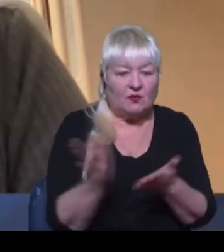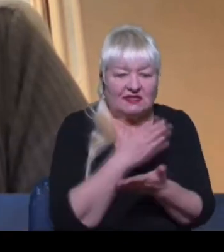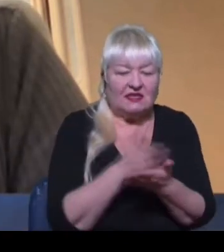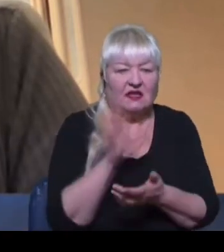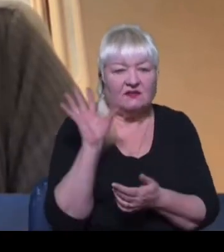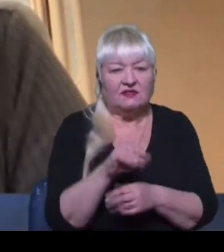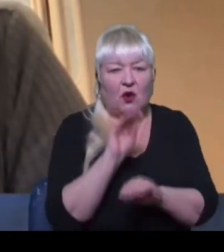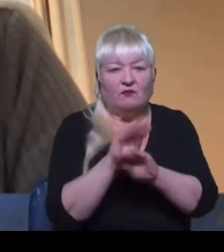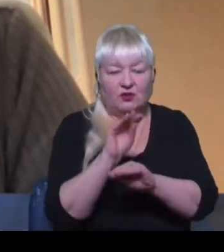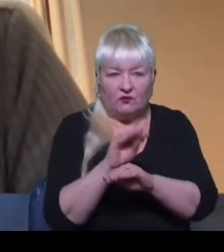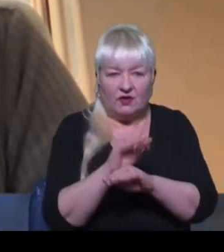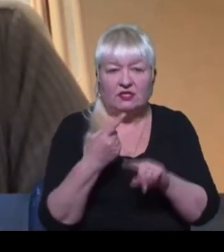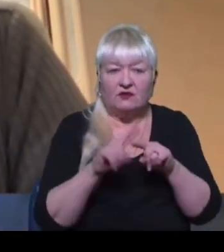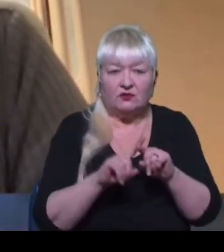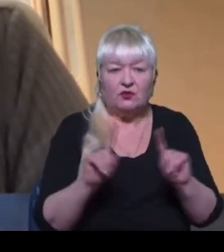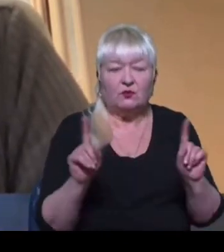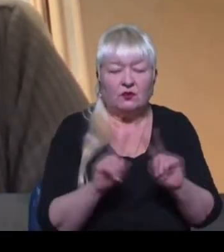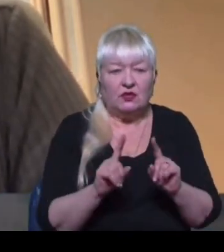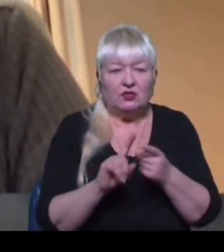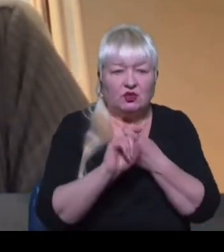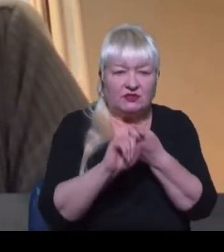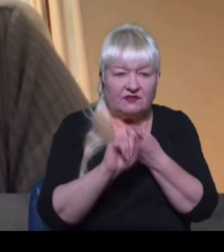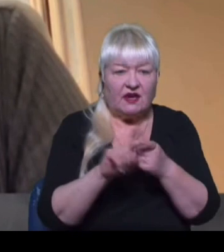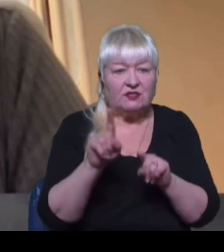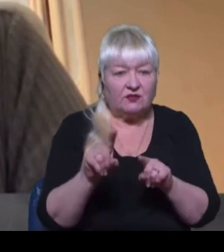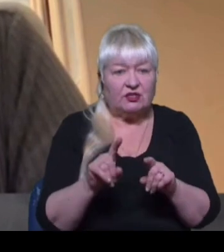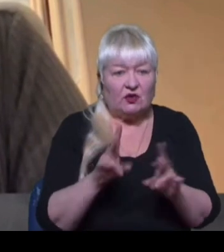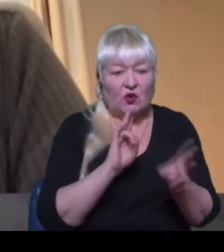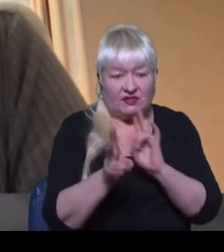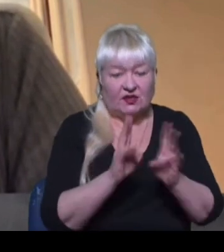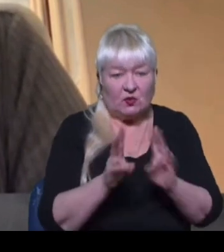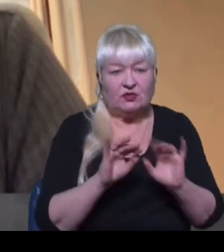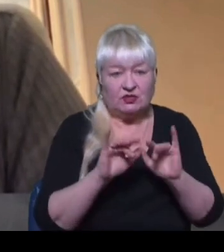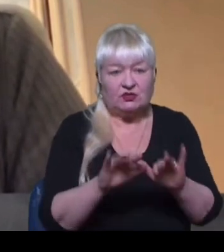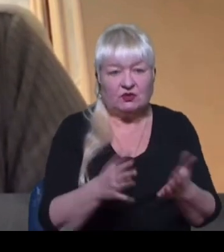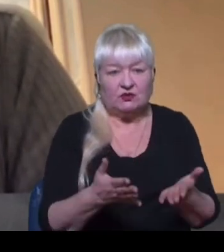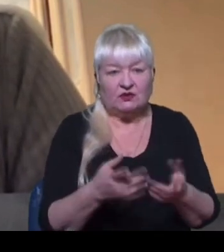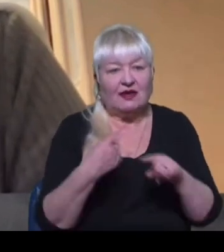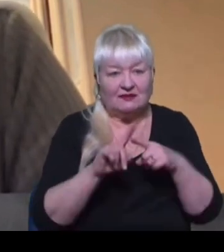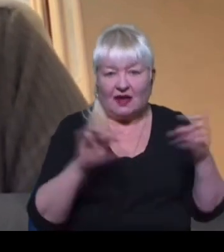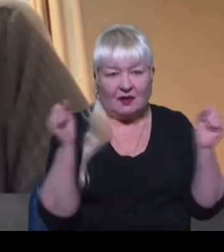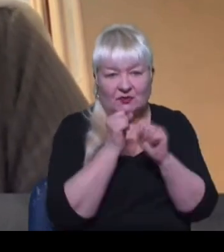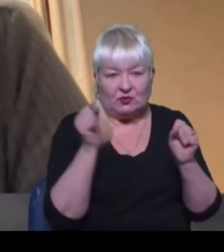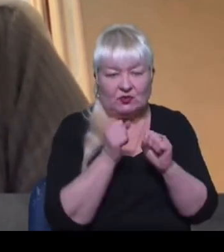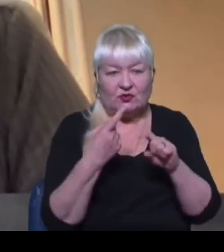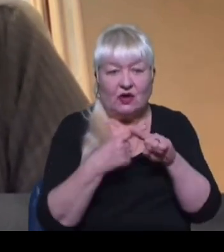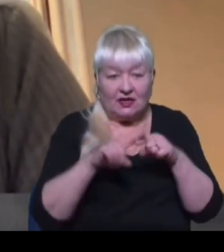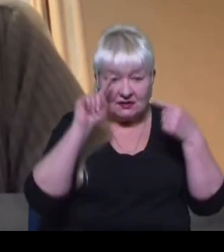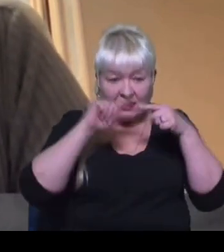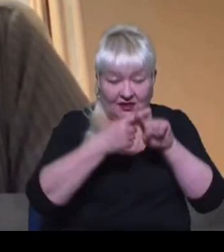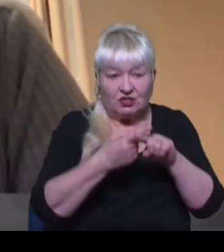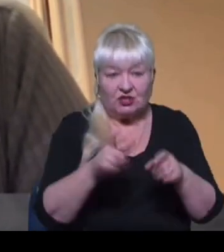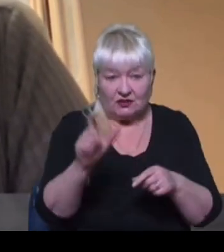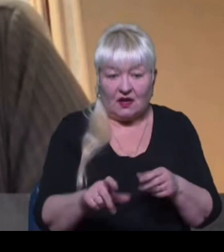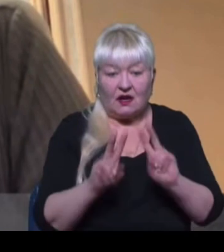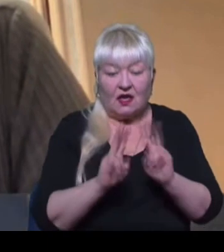обвинувачення. Тому що зв'язувати Джеміля Гафарова з терористичною діяльністю, за їх думкою, абсурдно. Це інженер, який